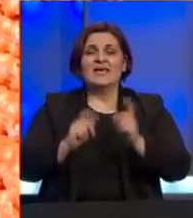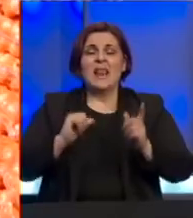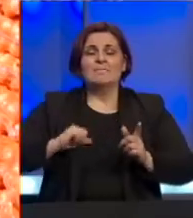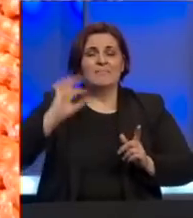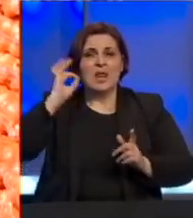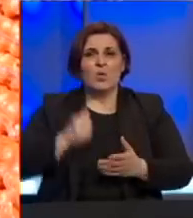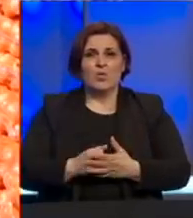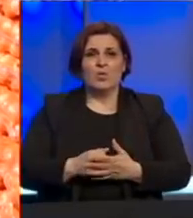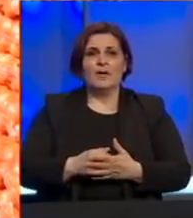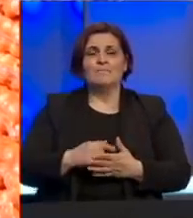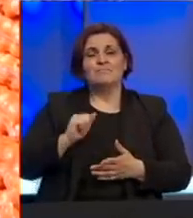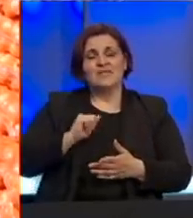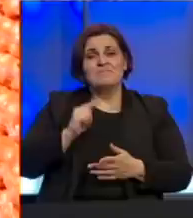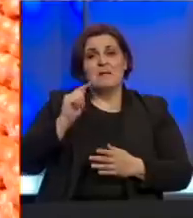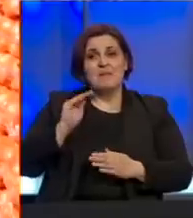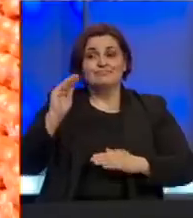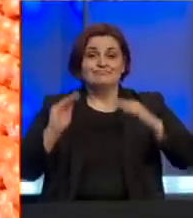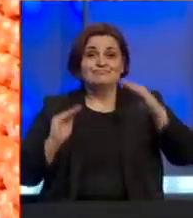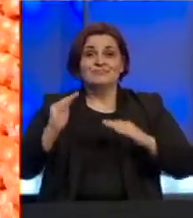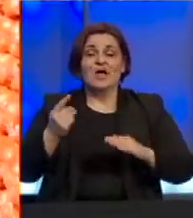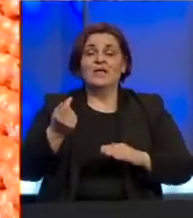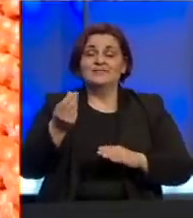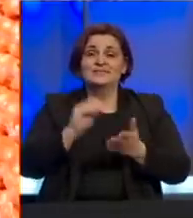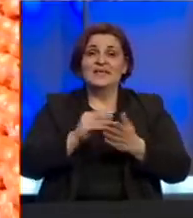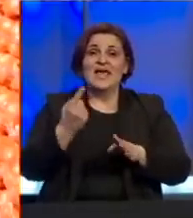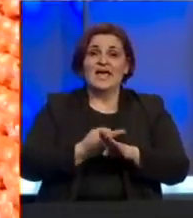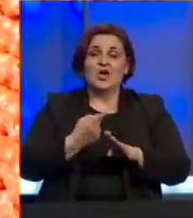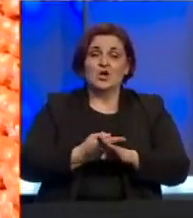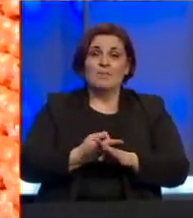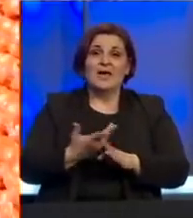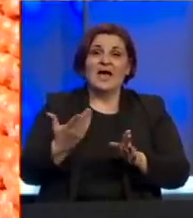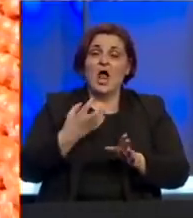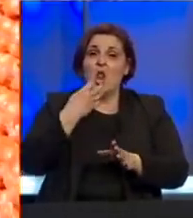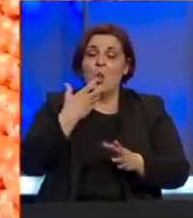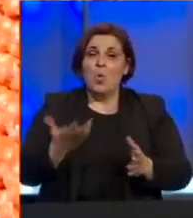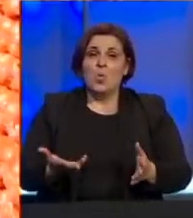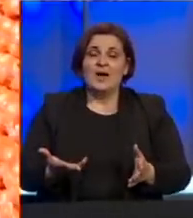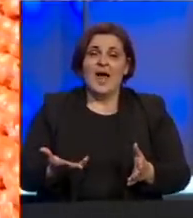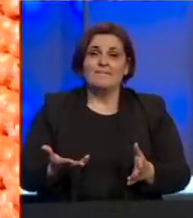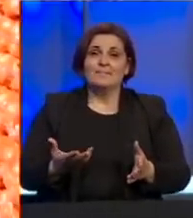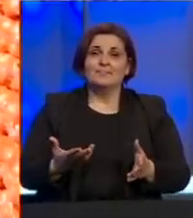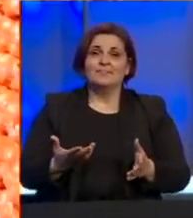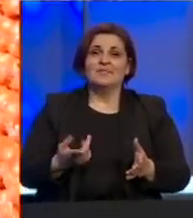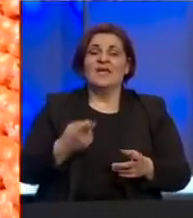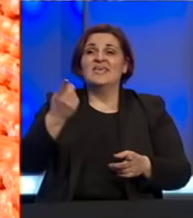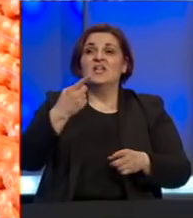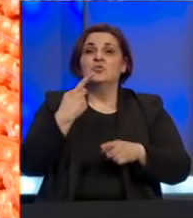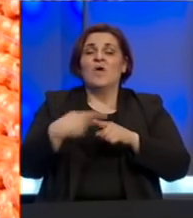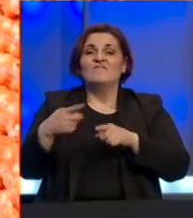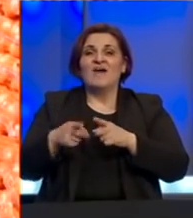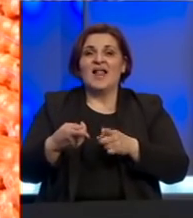luka Ima malo odstupanja cijene krompira malo odstupanja cijene luka sa obzirom da tih roba fali